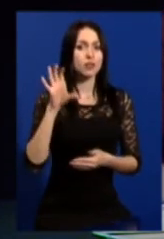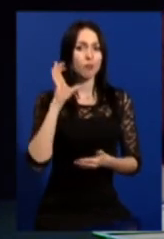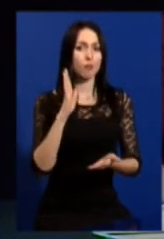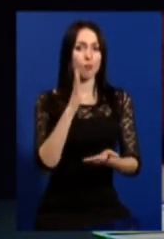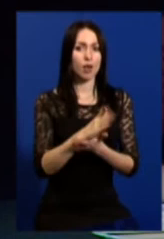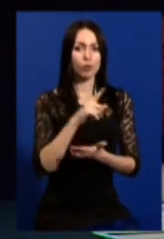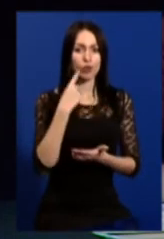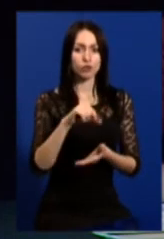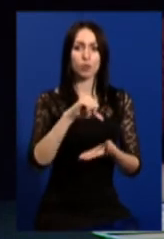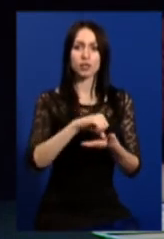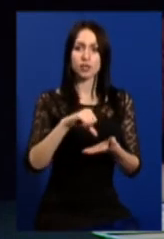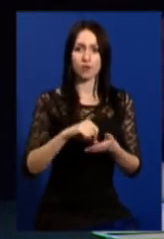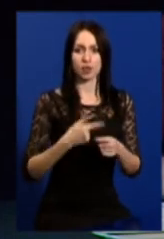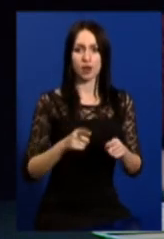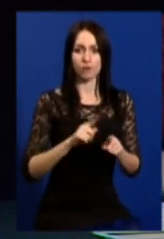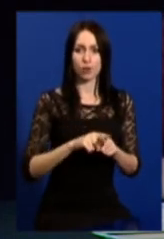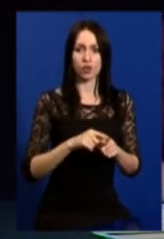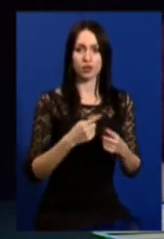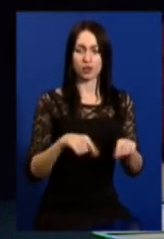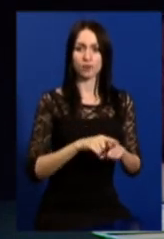пряму мову представників цих відомств.